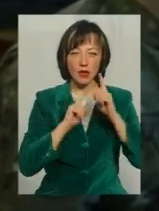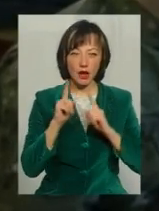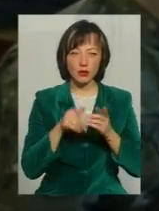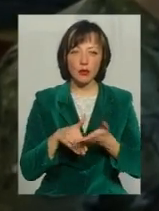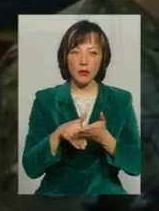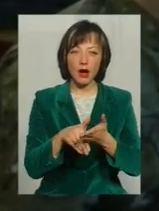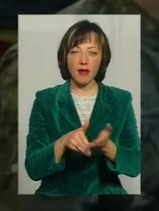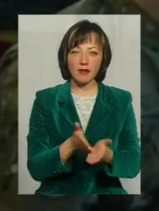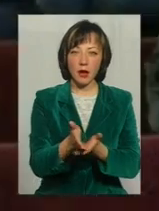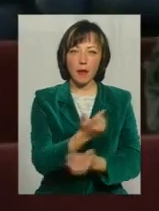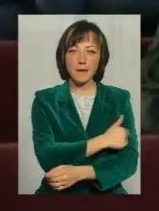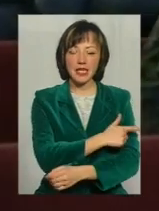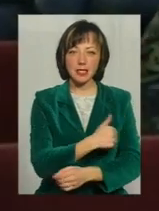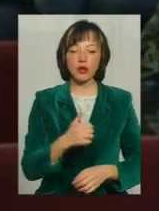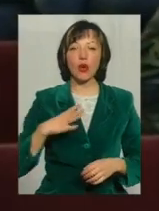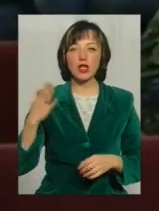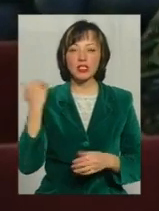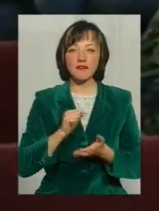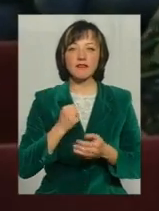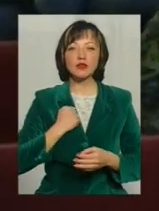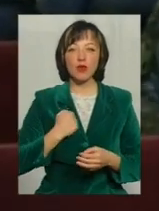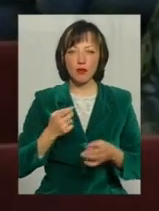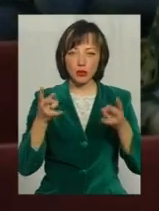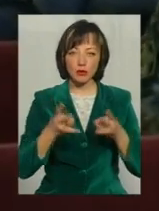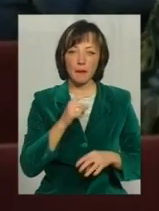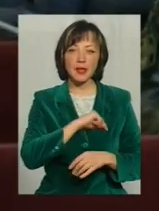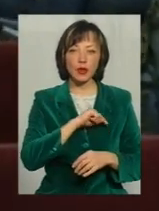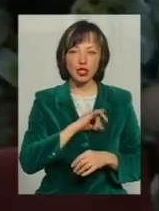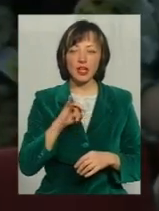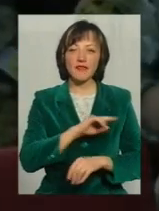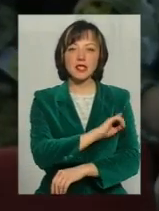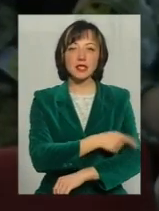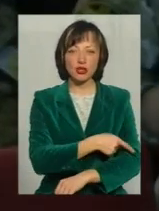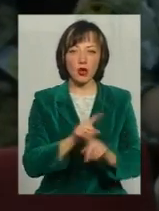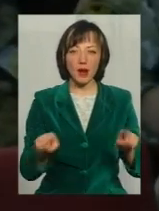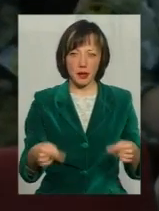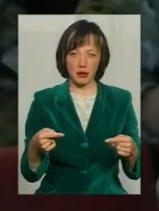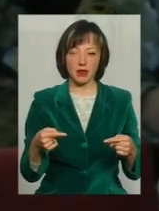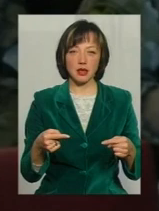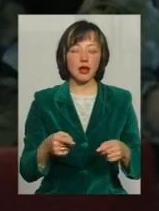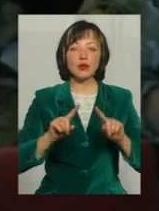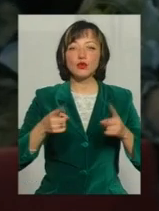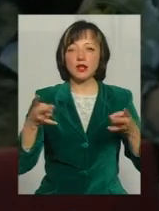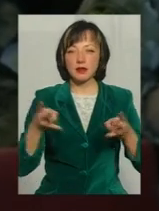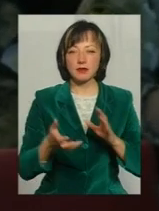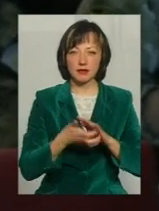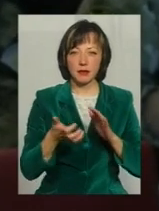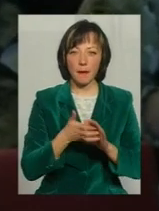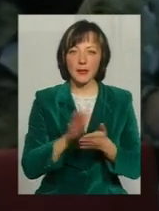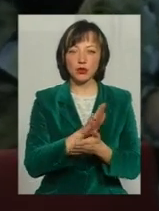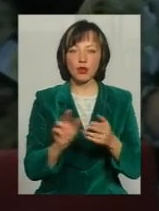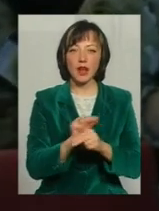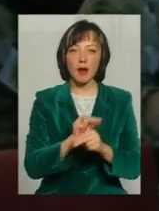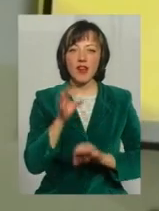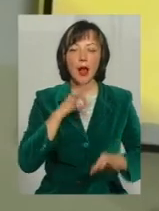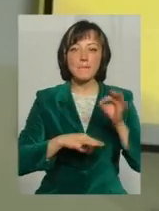допомагає їм в напрямку медицини Количній військовий здебільшого потребують психологічної та фізичної реабілітації Конче не вистачає безкоштовного лікування